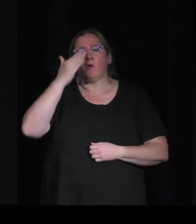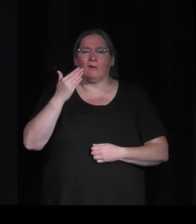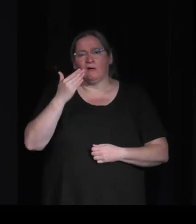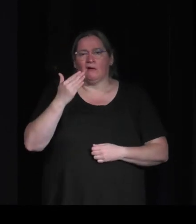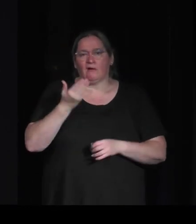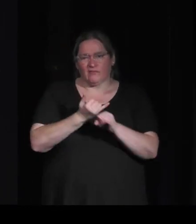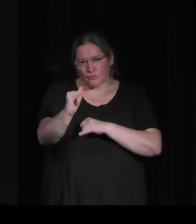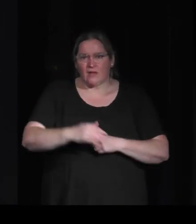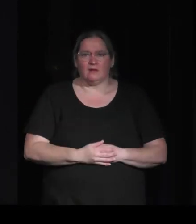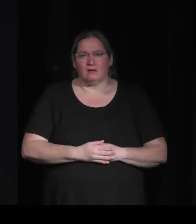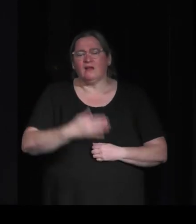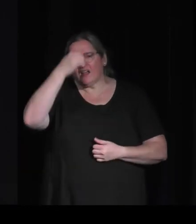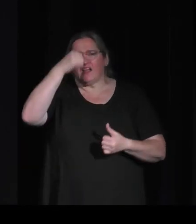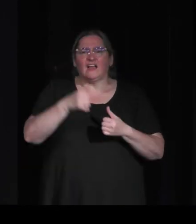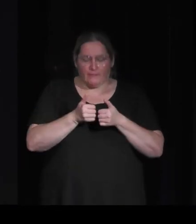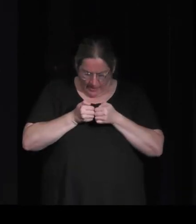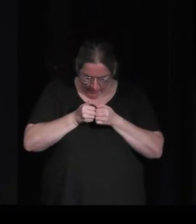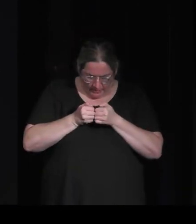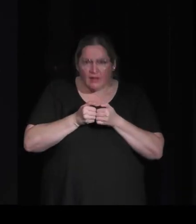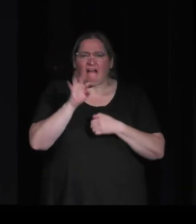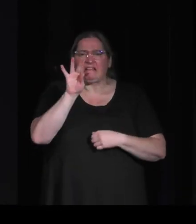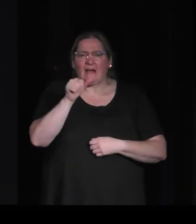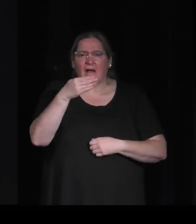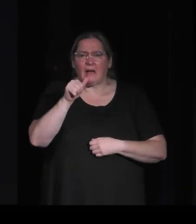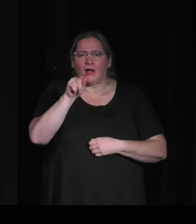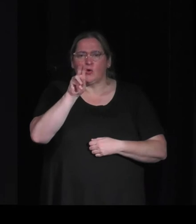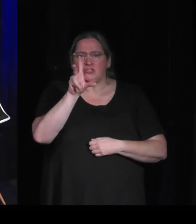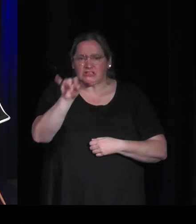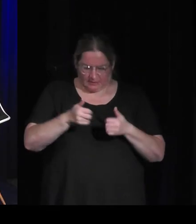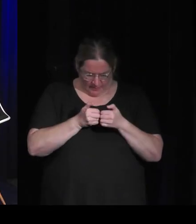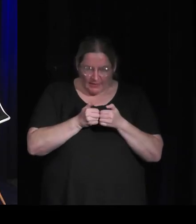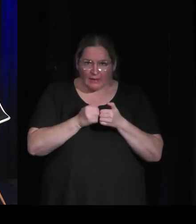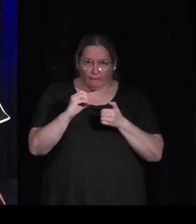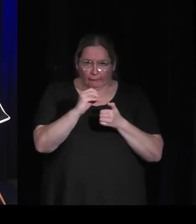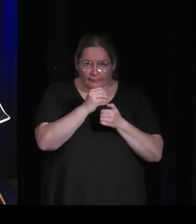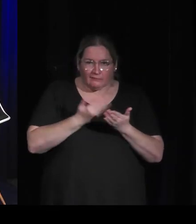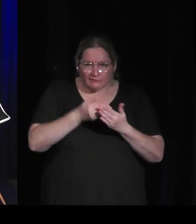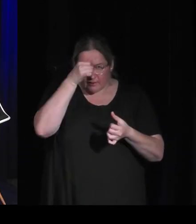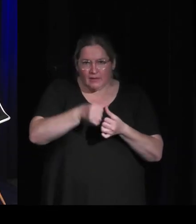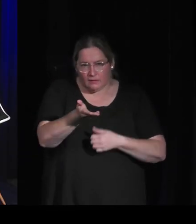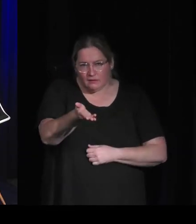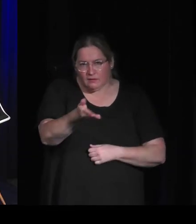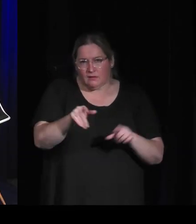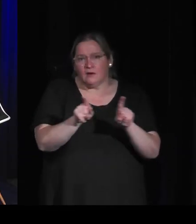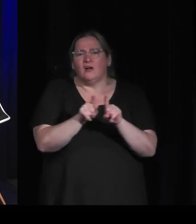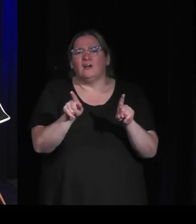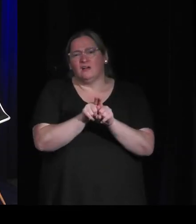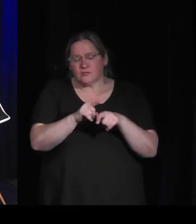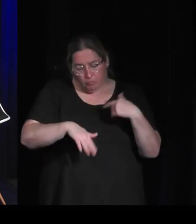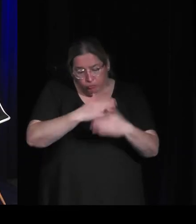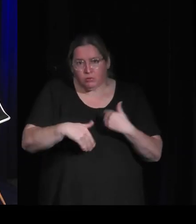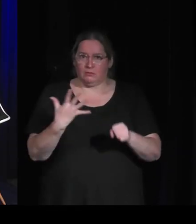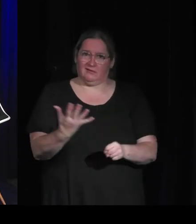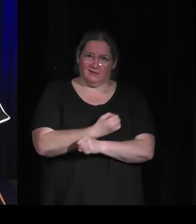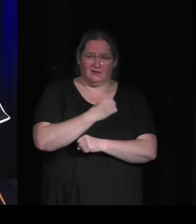alors ça commence avec les Tamagotchi ça a été évoqué tout à l'heure non j'ai cru voir passer les Tamagotchi puis il y eu plusieurs